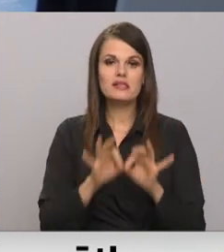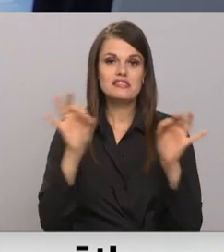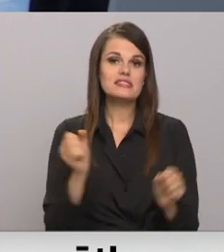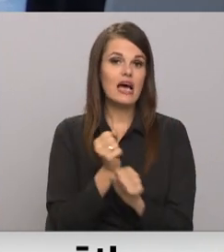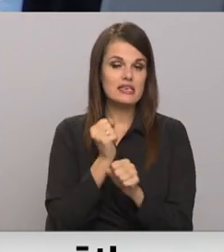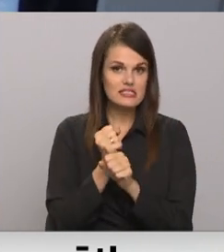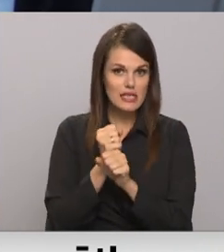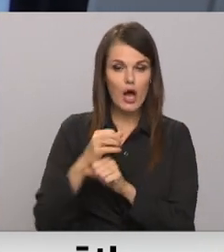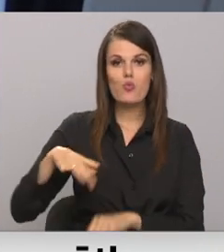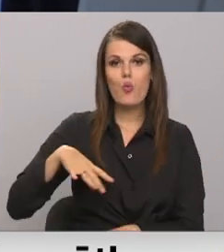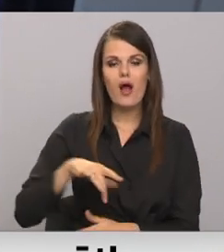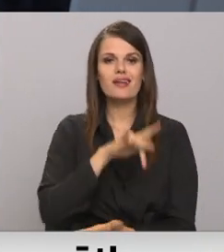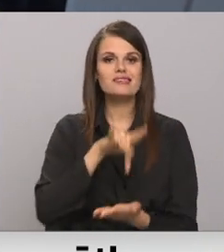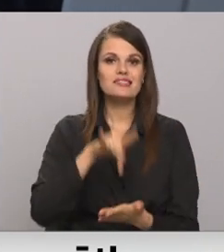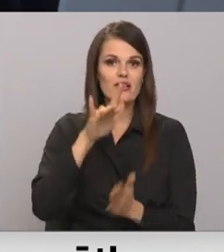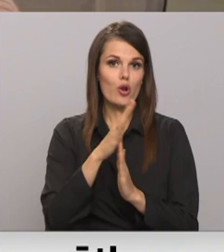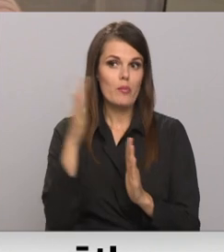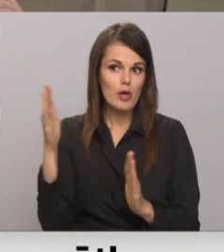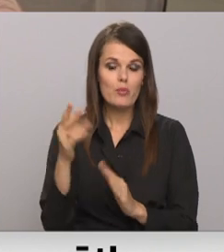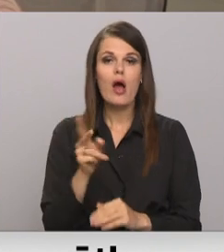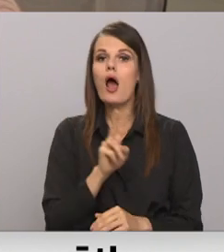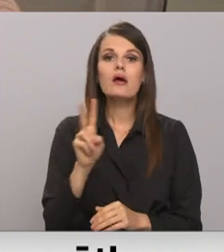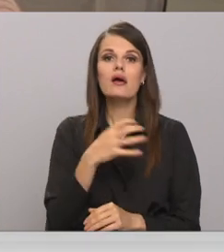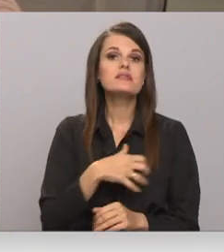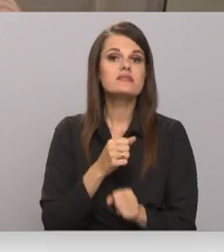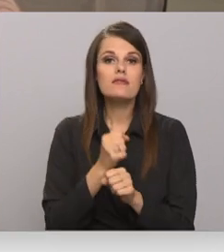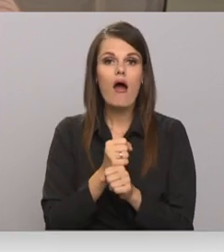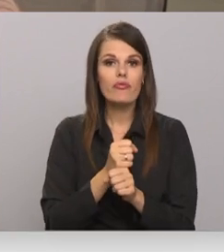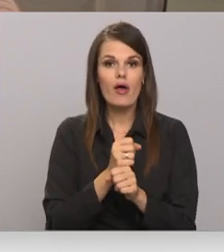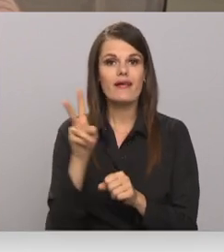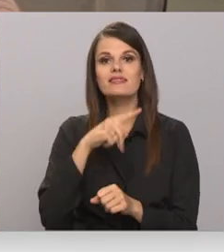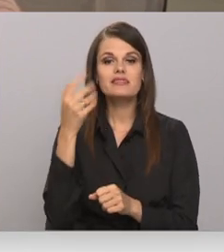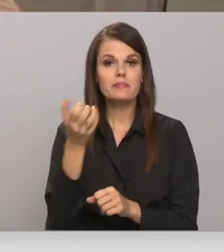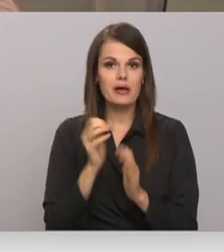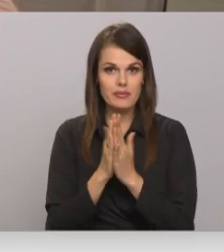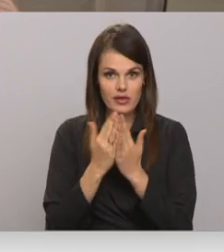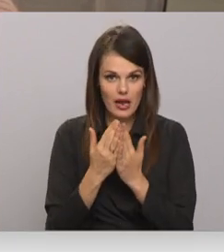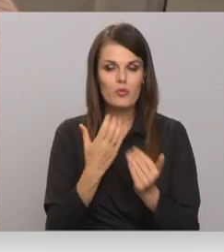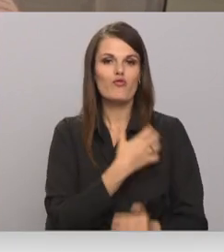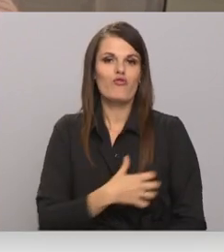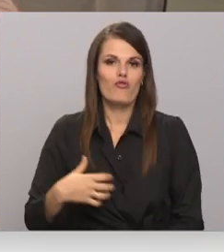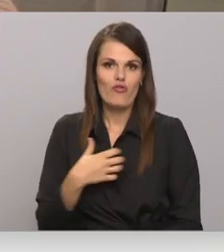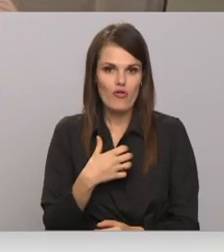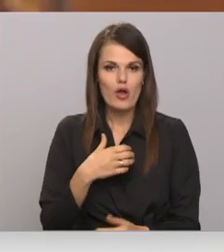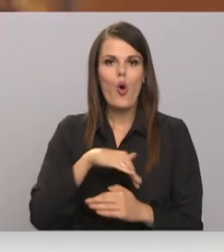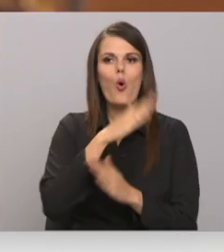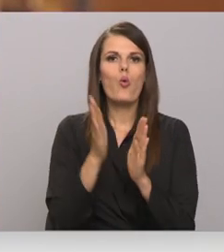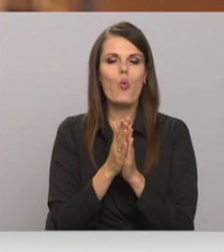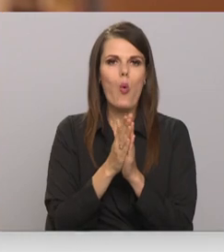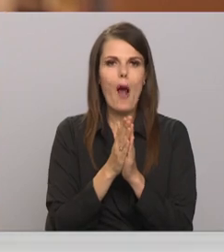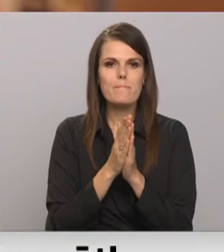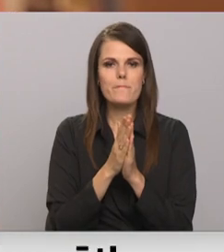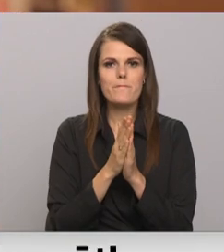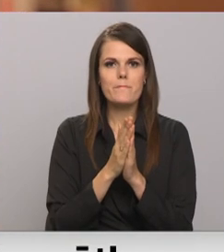centrālajā bibliotēkā. Tas, kas jādara lasītājiem, ir jāiet kopkatalogā un